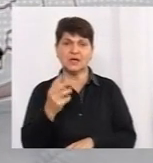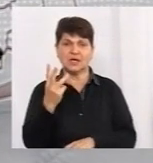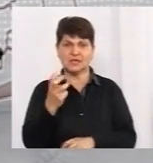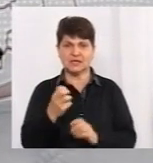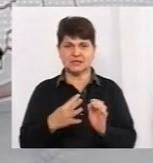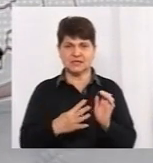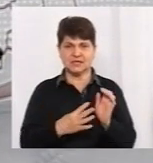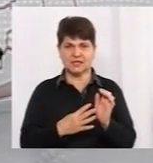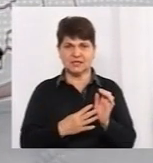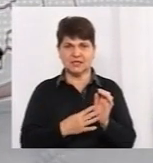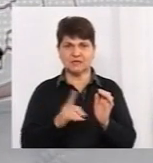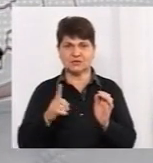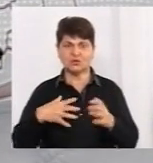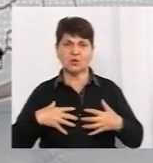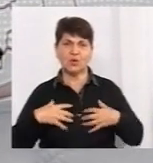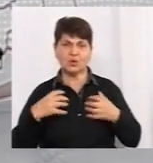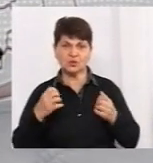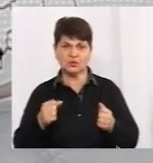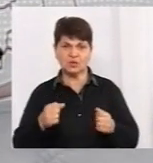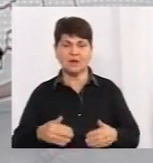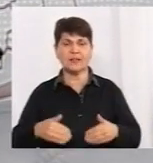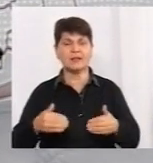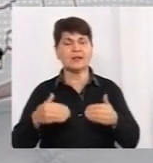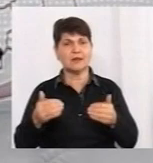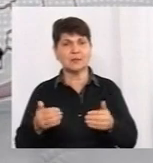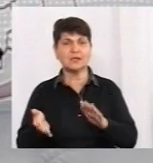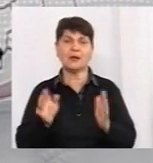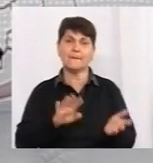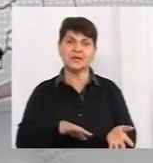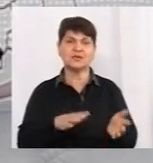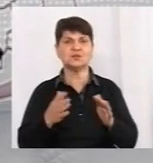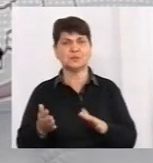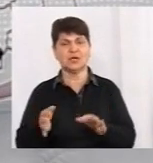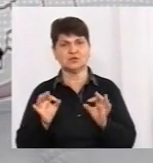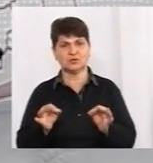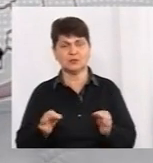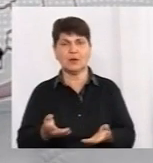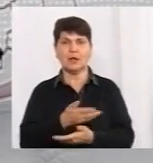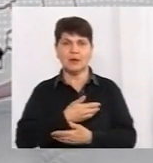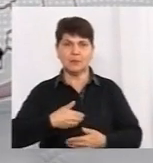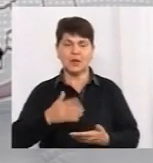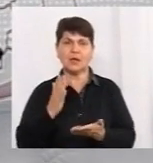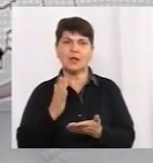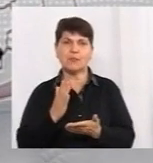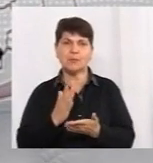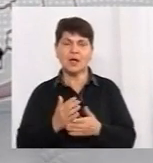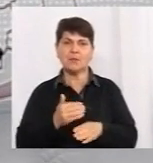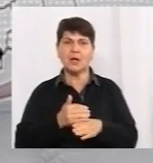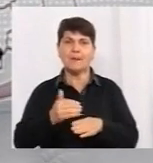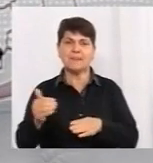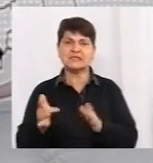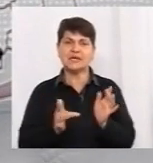що одужали. Тобто динаміка більш-менш нормальна. Але ми маємо вже хвилю після